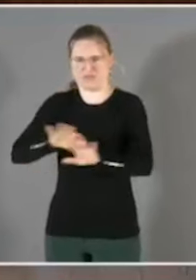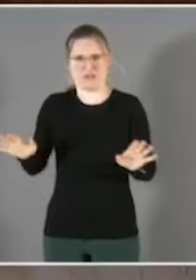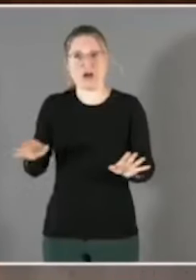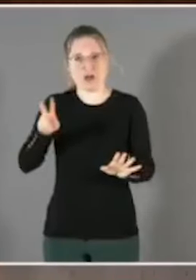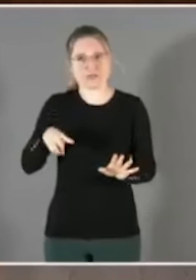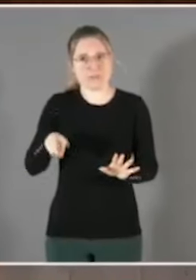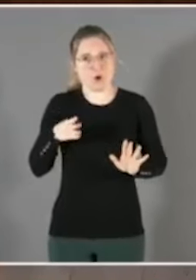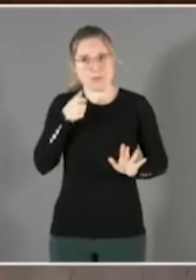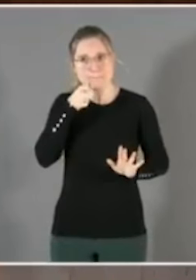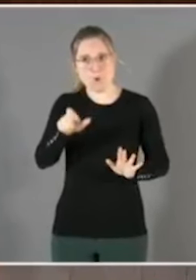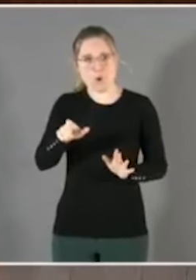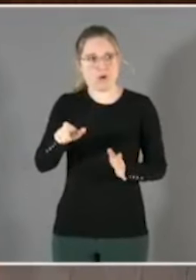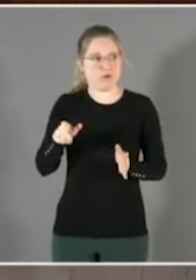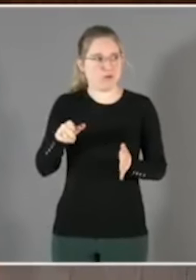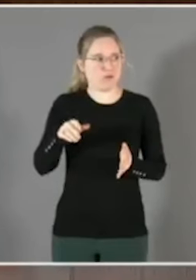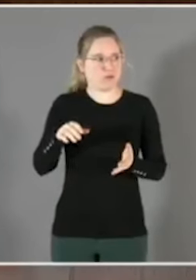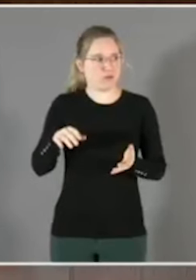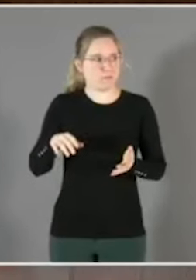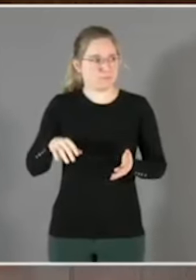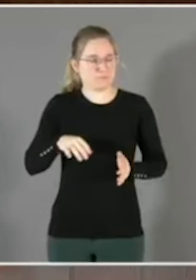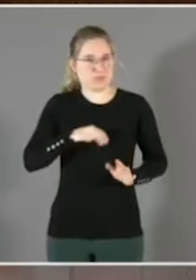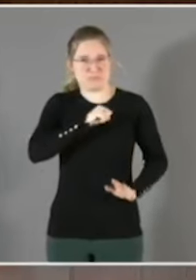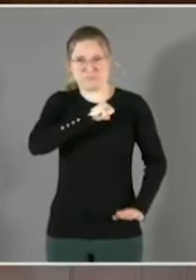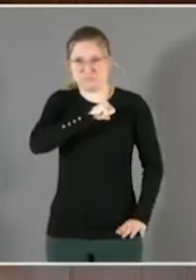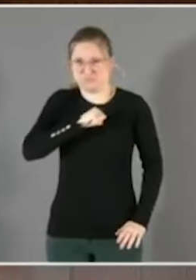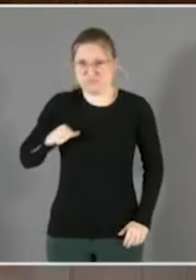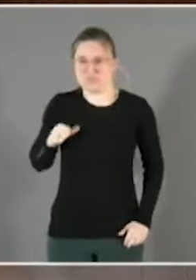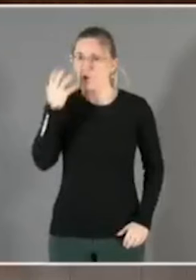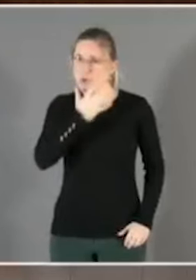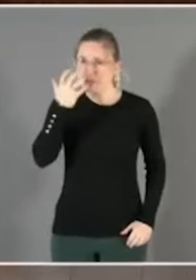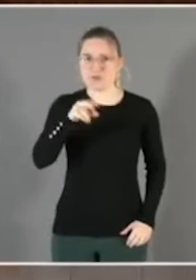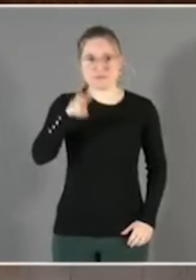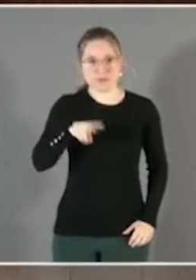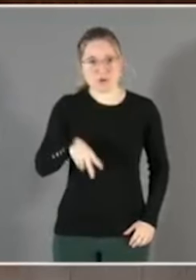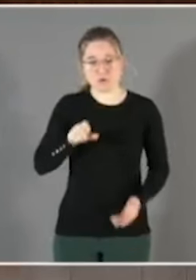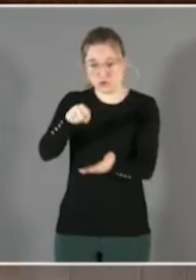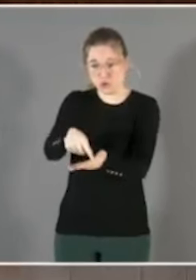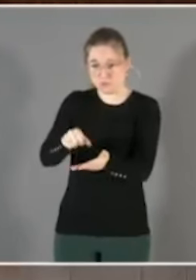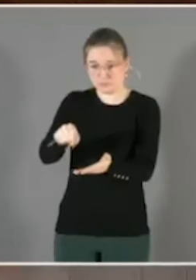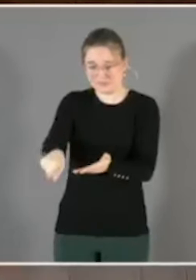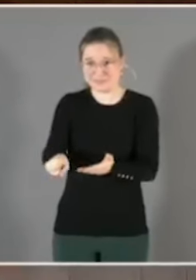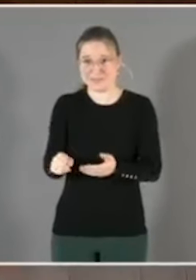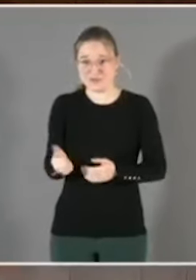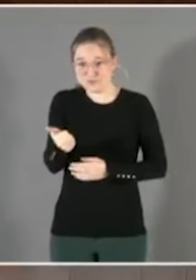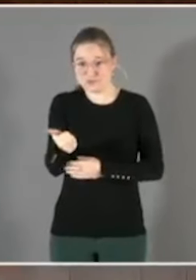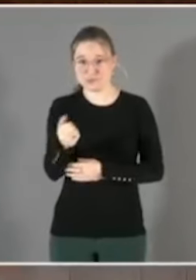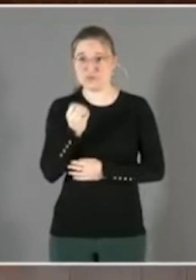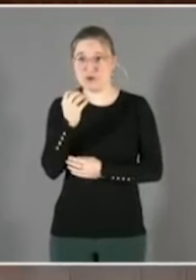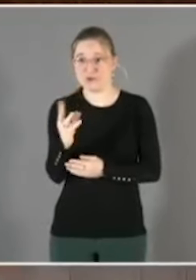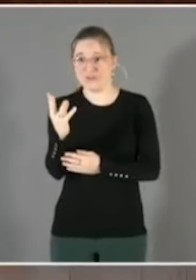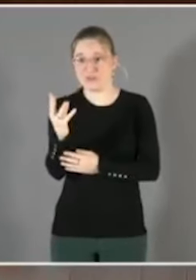C'est vraiment... Le site a perdu la moindre fleur, la moindre présence